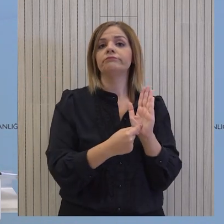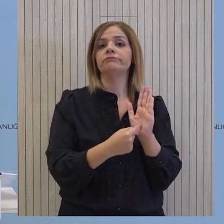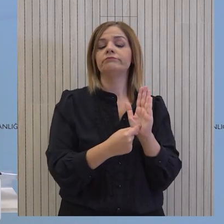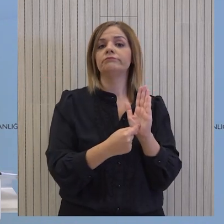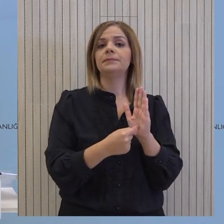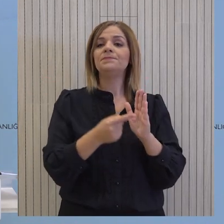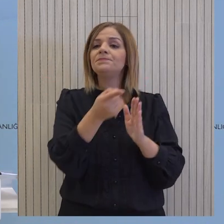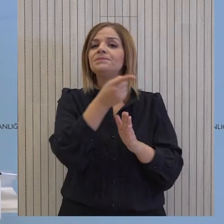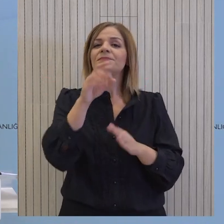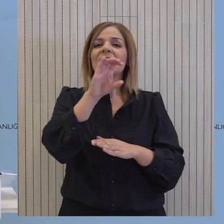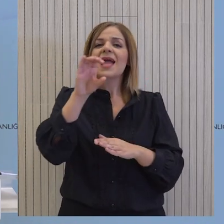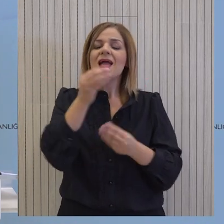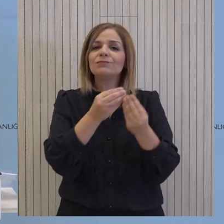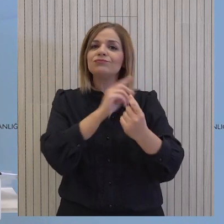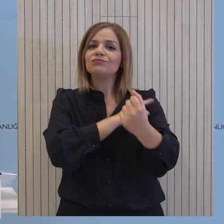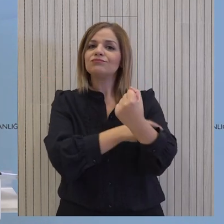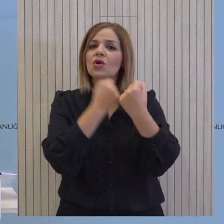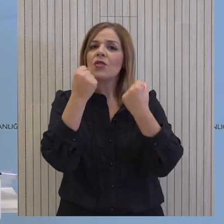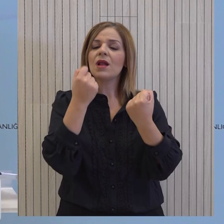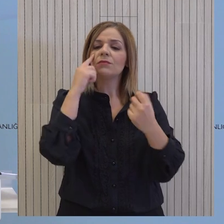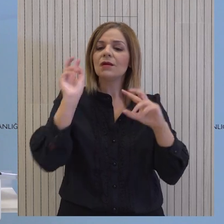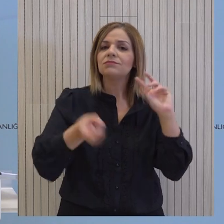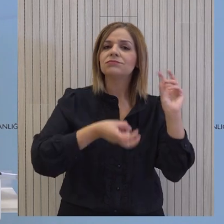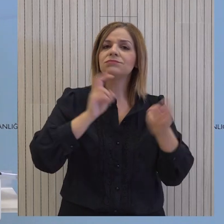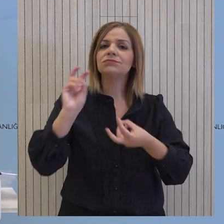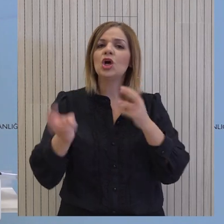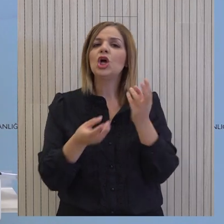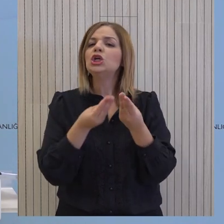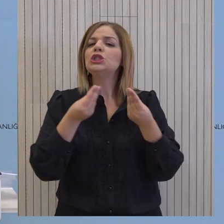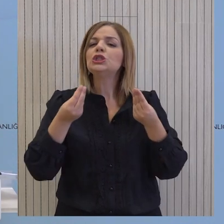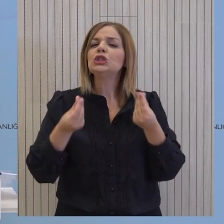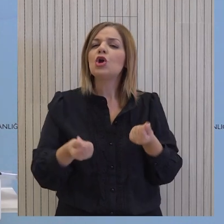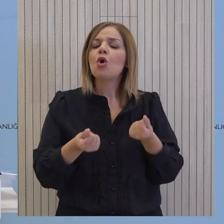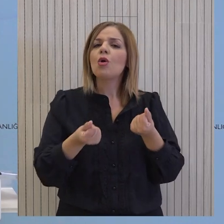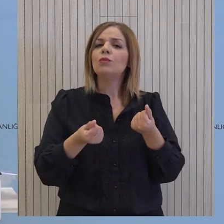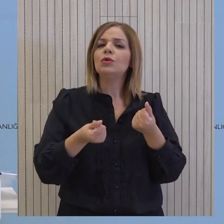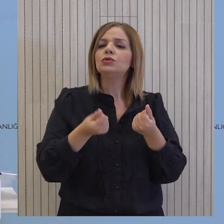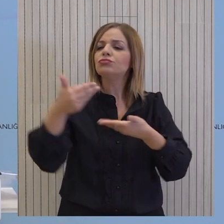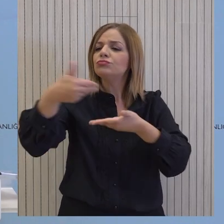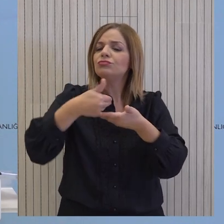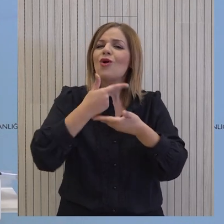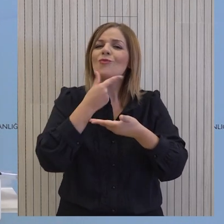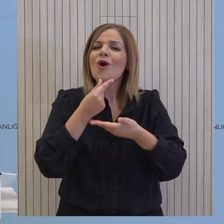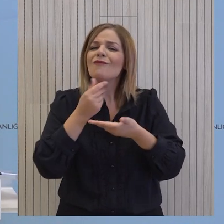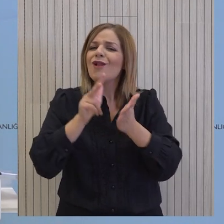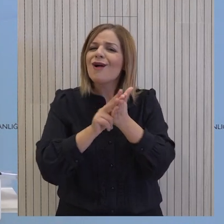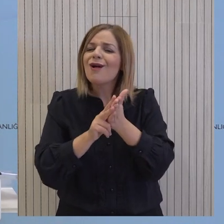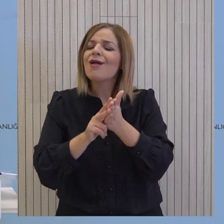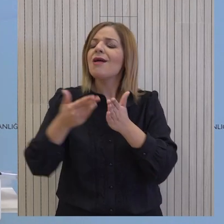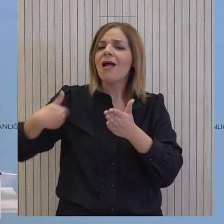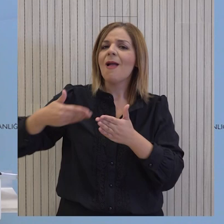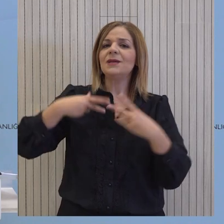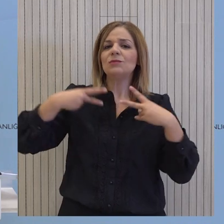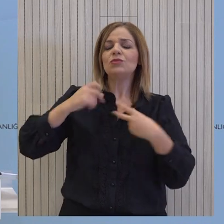Η ενδυνάμωση του ελάχιστον εγκυμένου ισοδήματος και η εξέβρεση υπεραιτέρω τρόπων διευκόλυνσης αιτητών και δικαιούχων συνεχίζεται από την Φυπουργείο